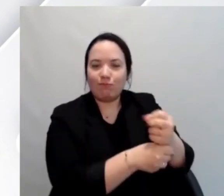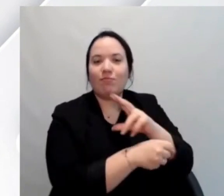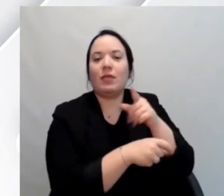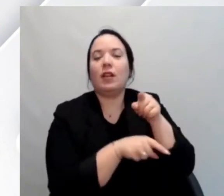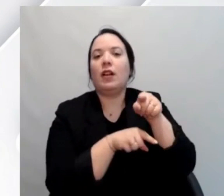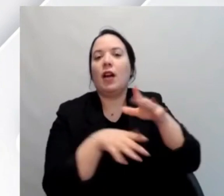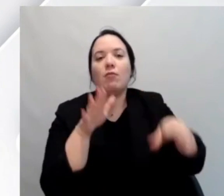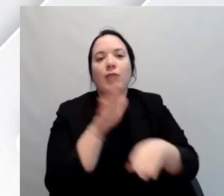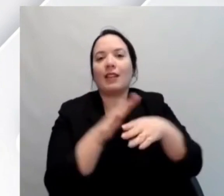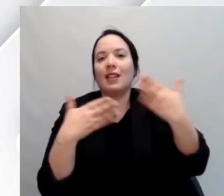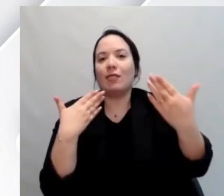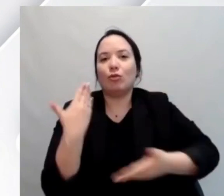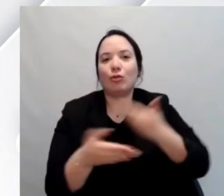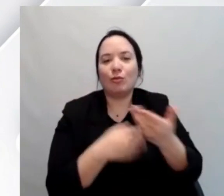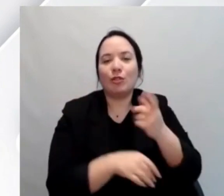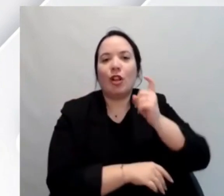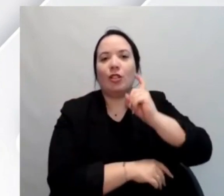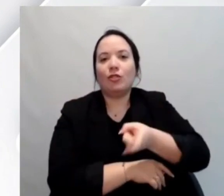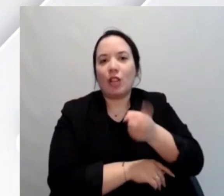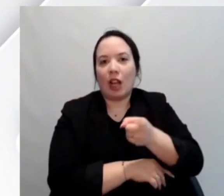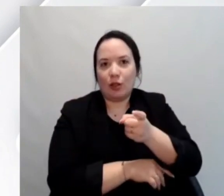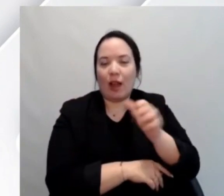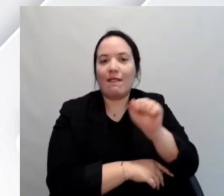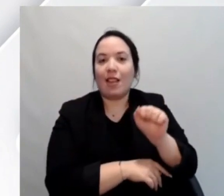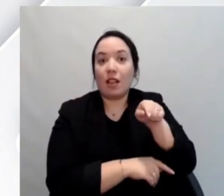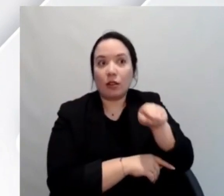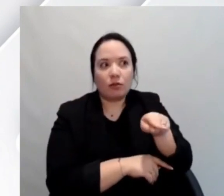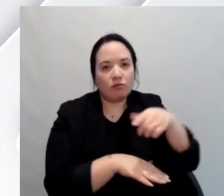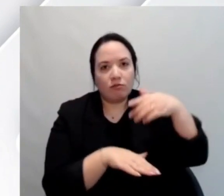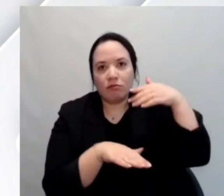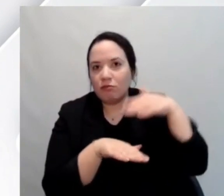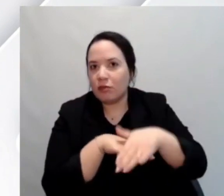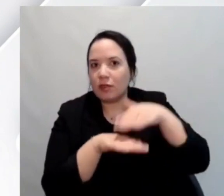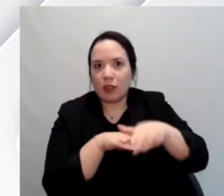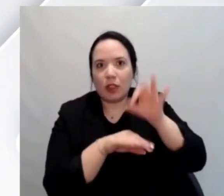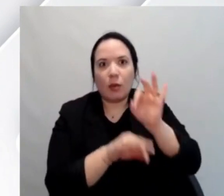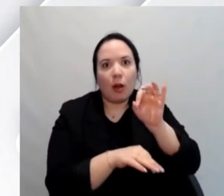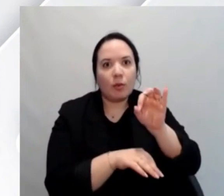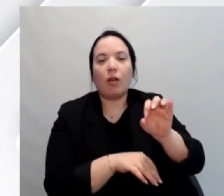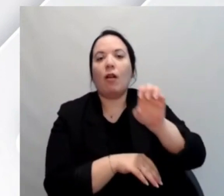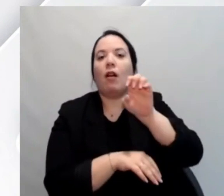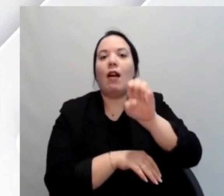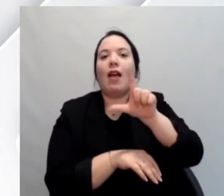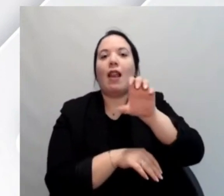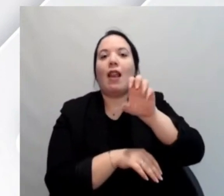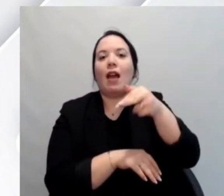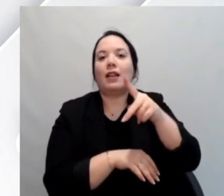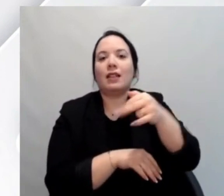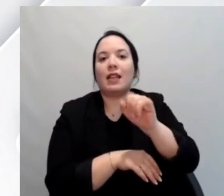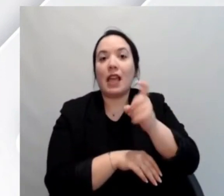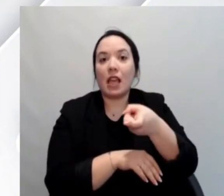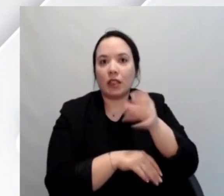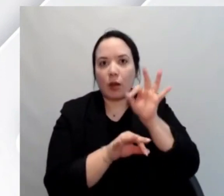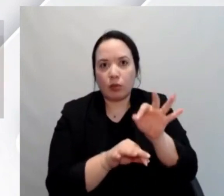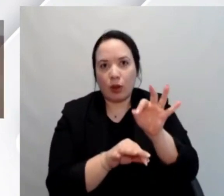Partiamo con Gianluca Appinito che è uno specialista e-learning di Formex PA e